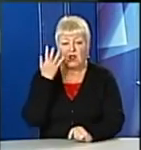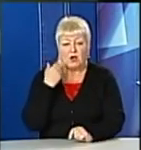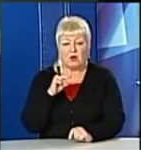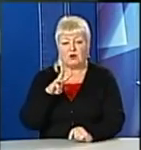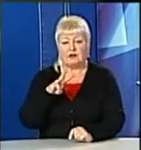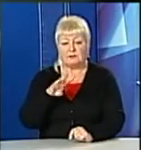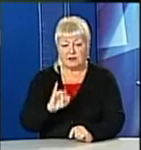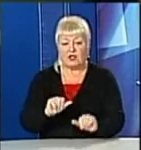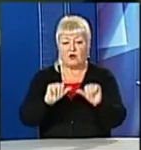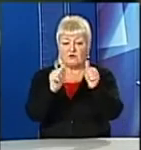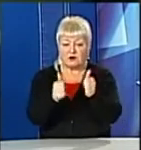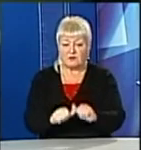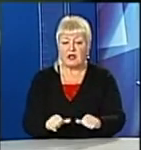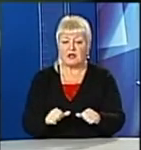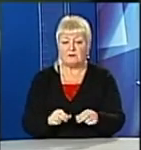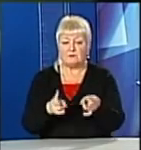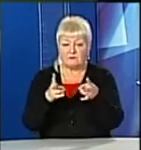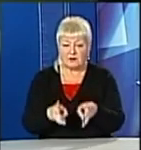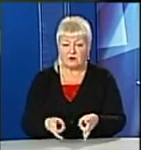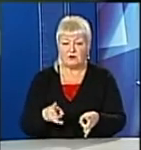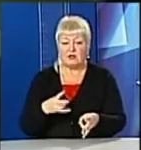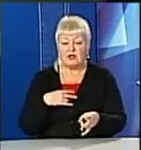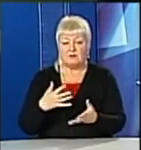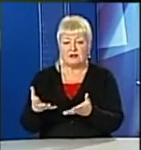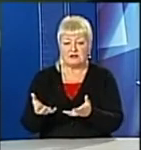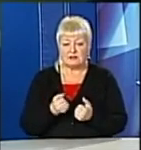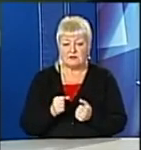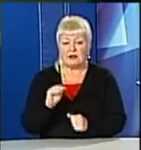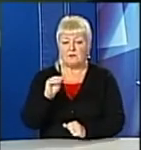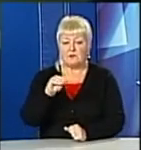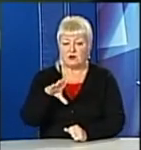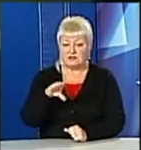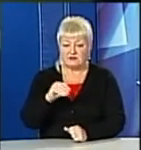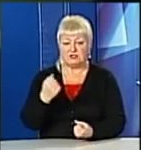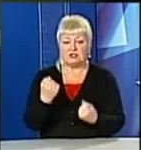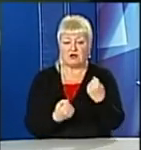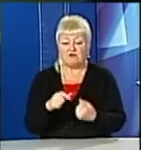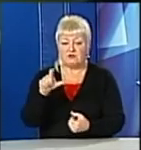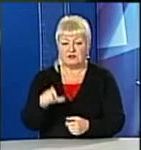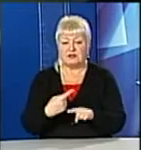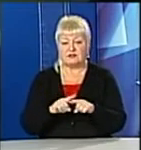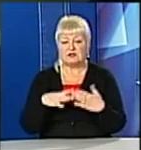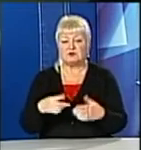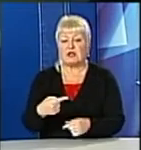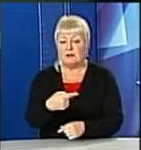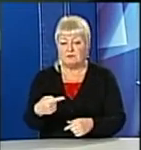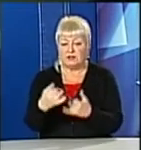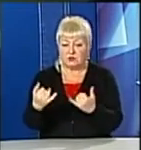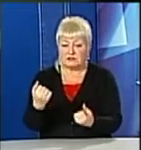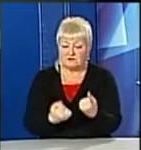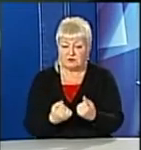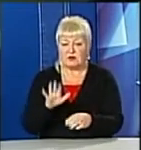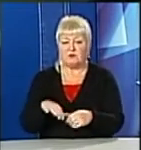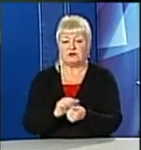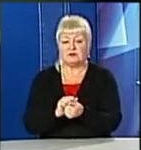оформляємо пригоду, по-перше, ми вилучаємо посвідчення водія, це вже для водія є мінус, потім матеріали